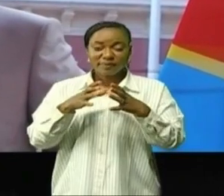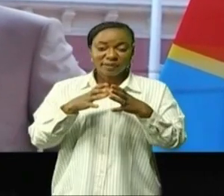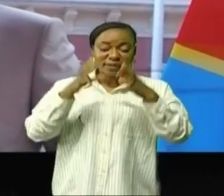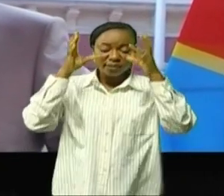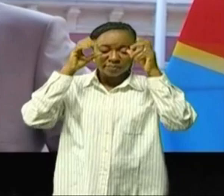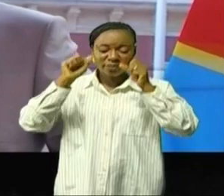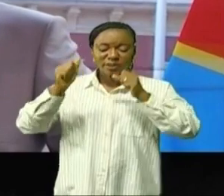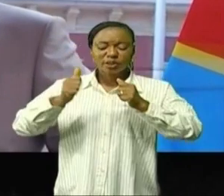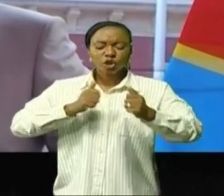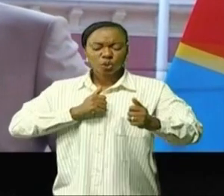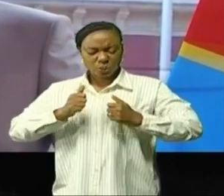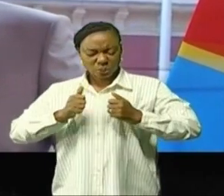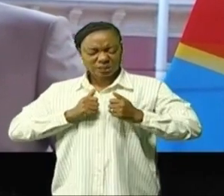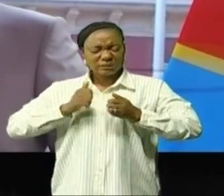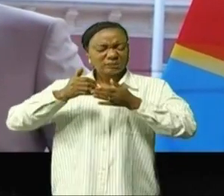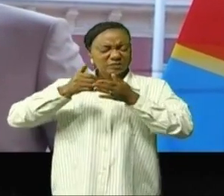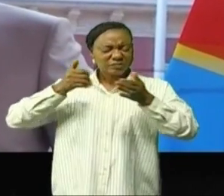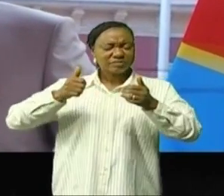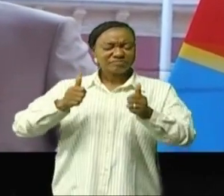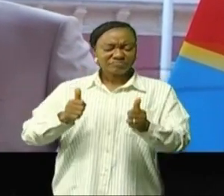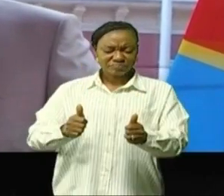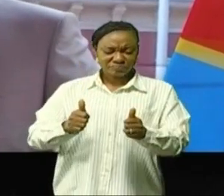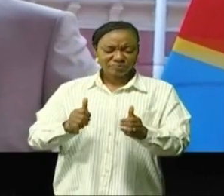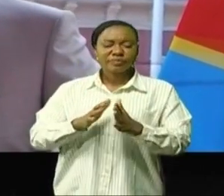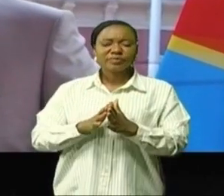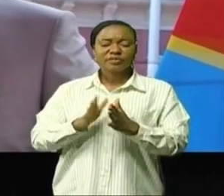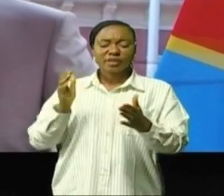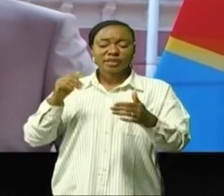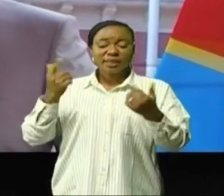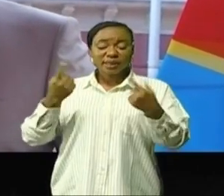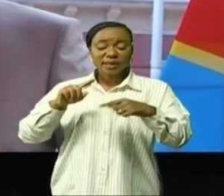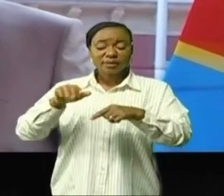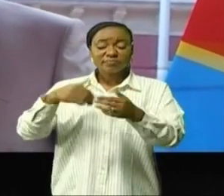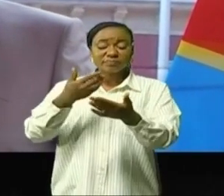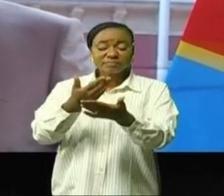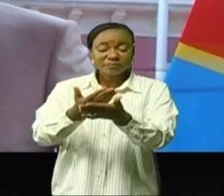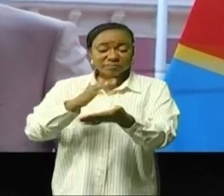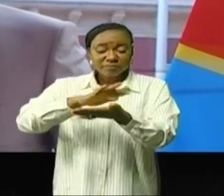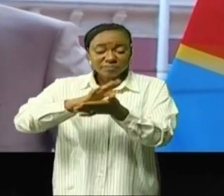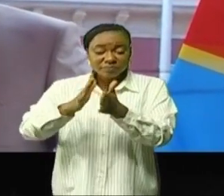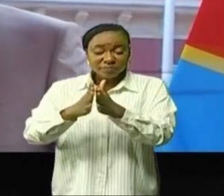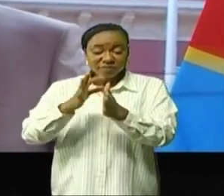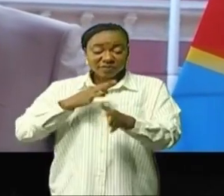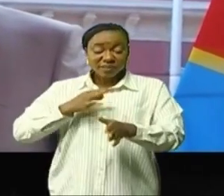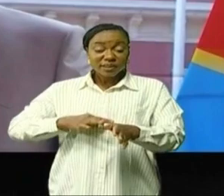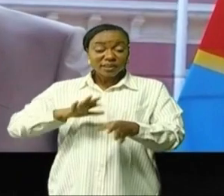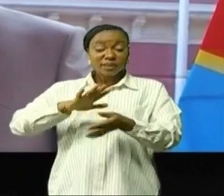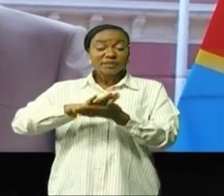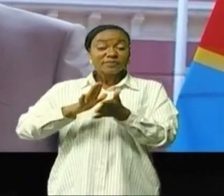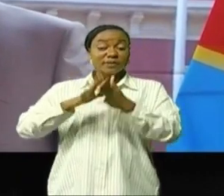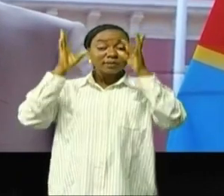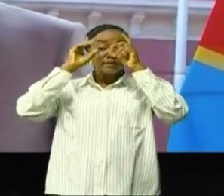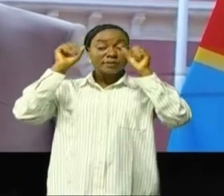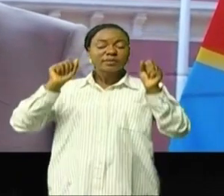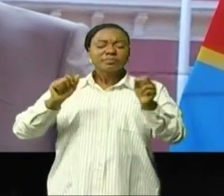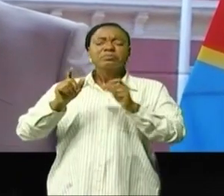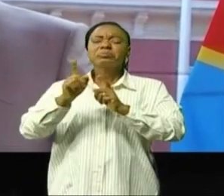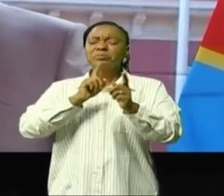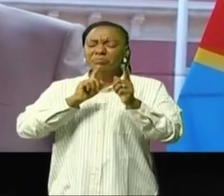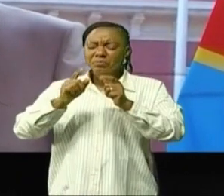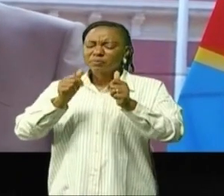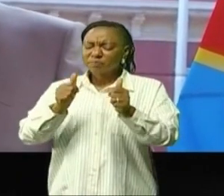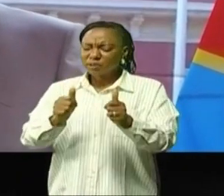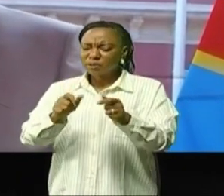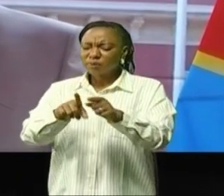de tirer un trait sur le passé dès mon arrivée à la tête de la République démocratique du Congo pour